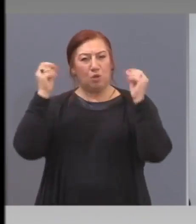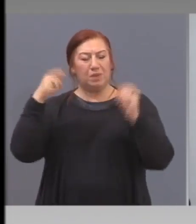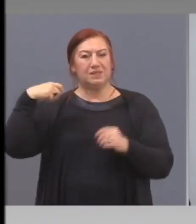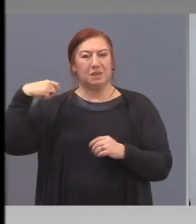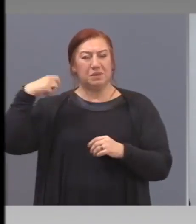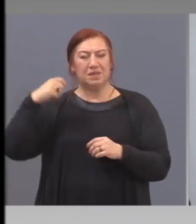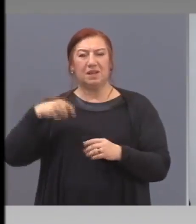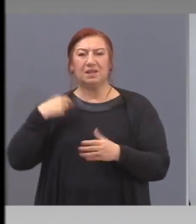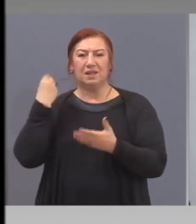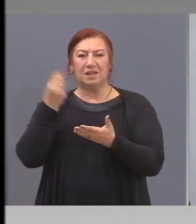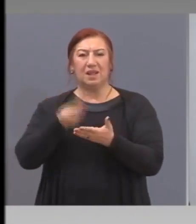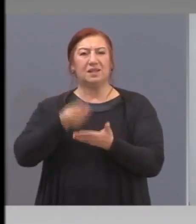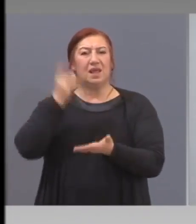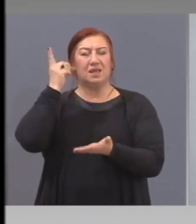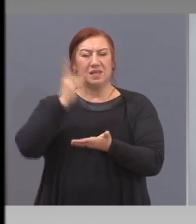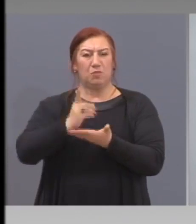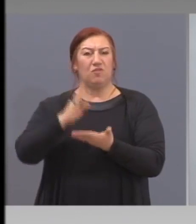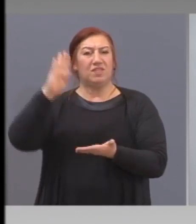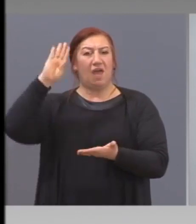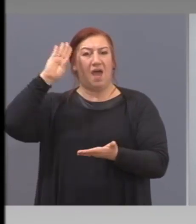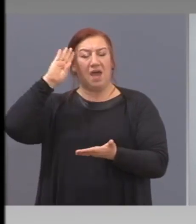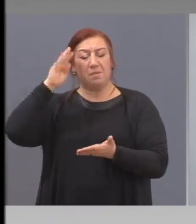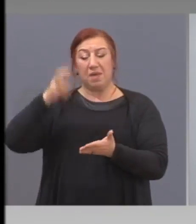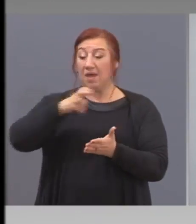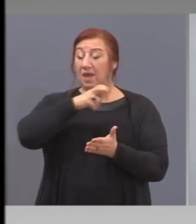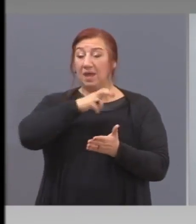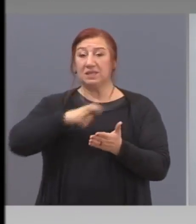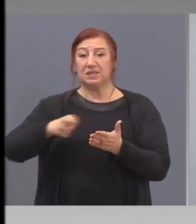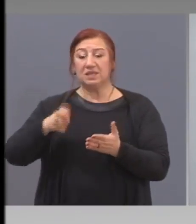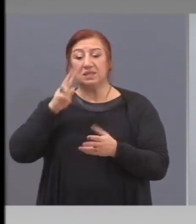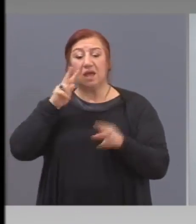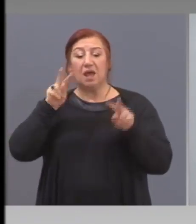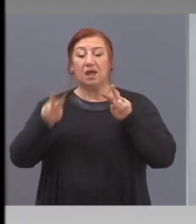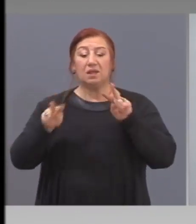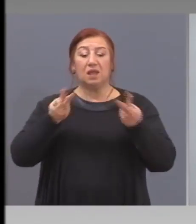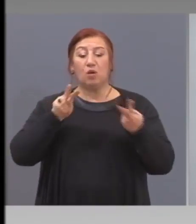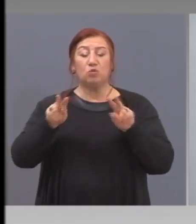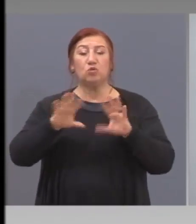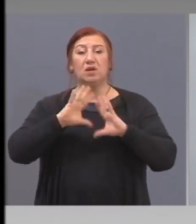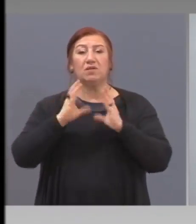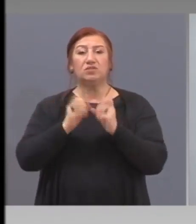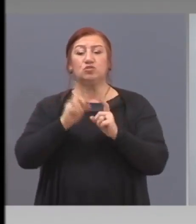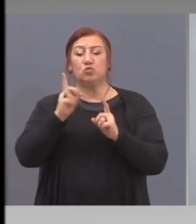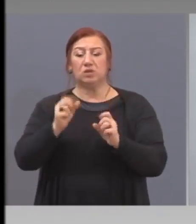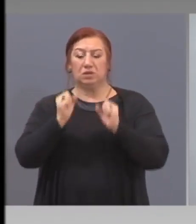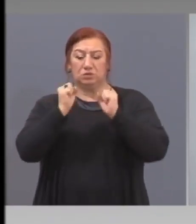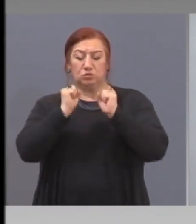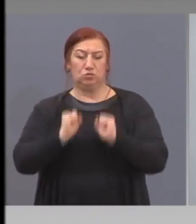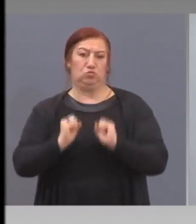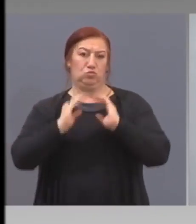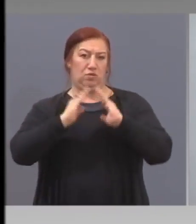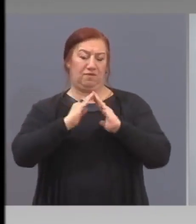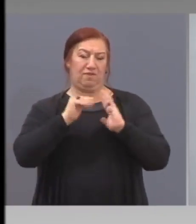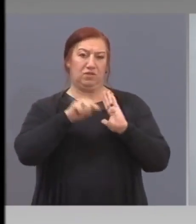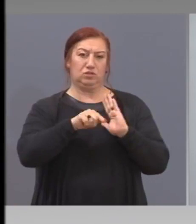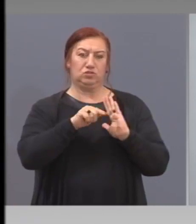да излезе и да контролира всичко, което не отива на работа или до хранителен магазин и аптека.